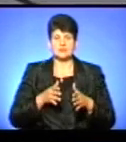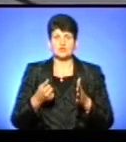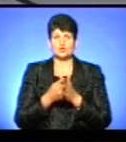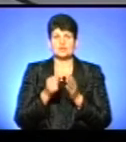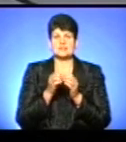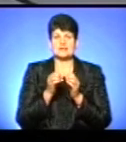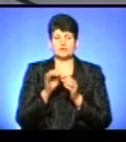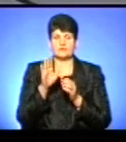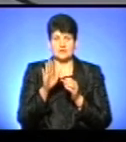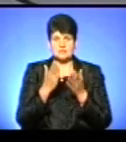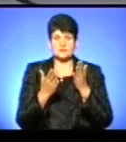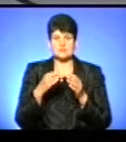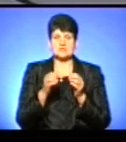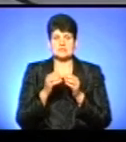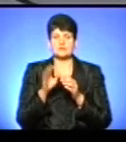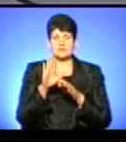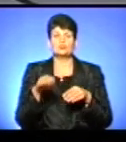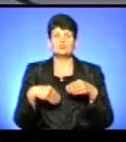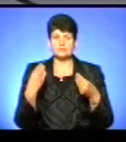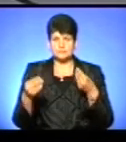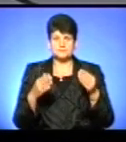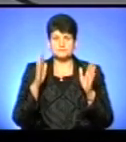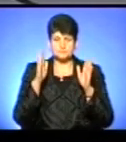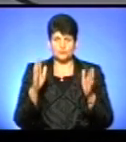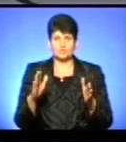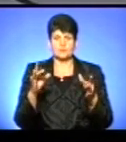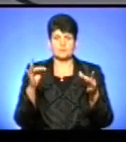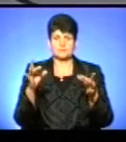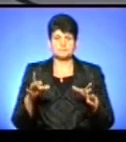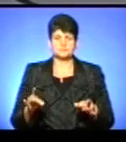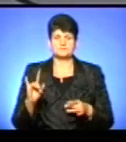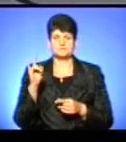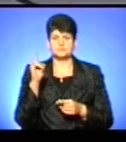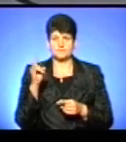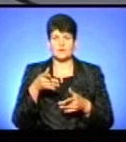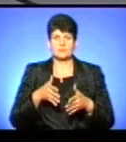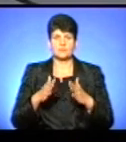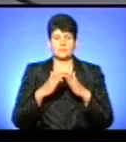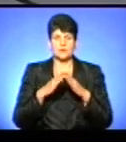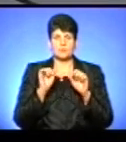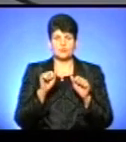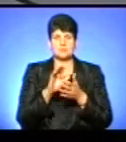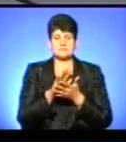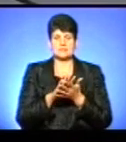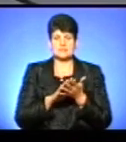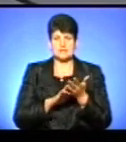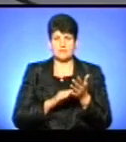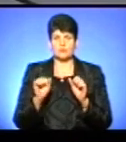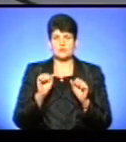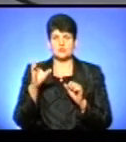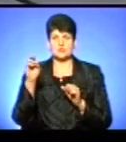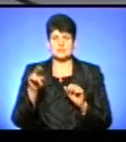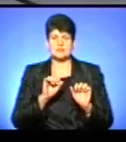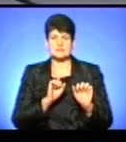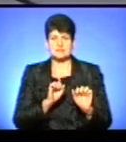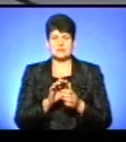10 вересня, якщо з 10 вересня таки надаватимуть бебі-бокси в пологових будинках, зможуть написати заяву до управління